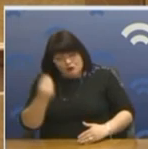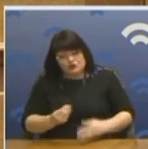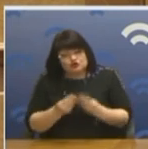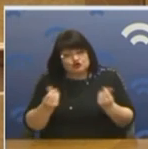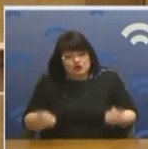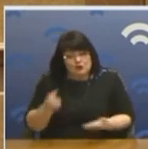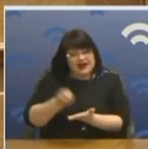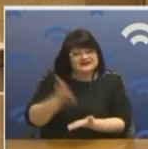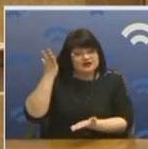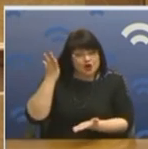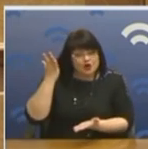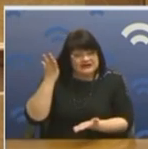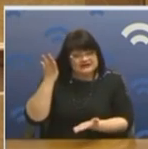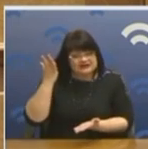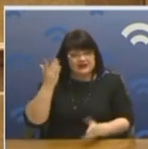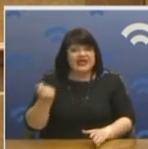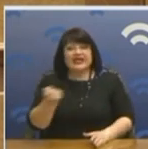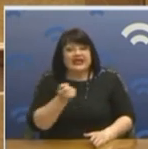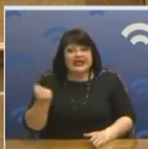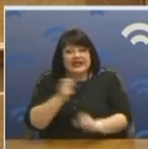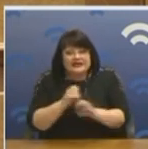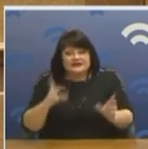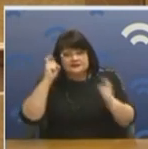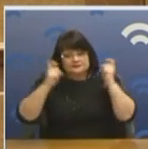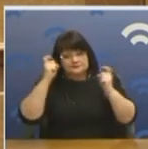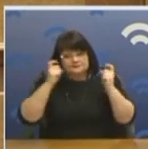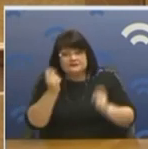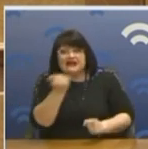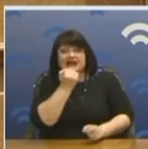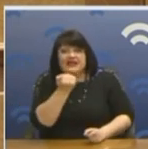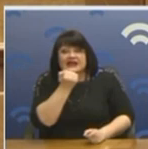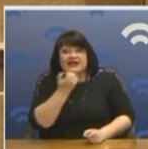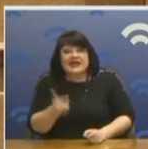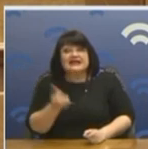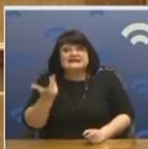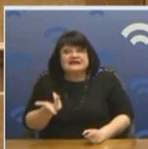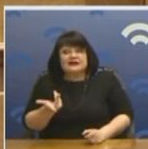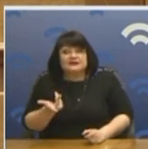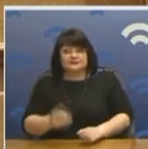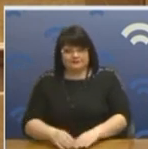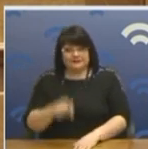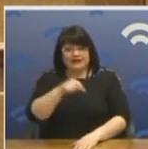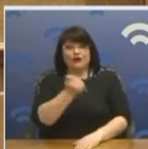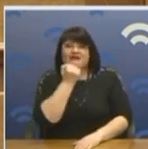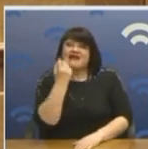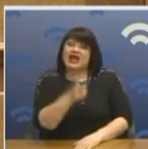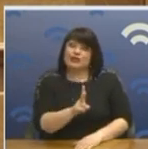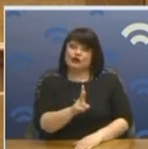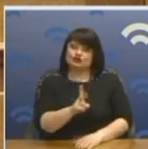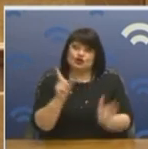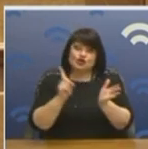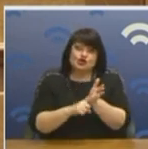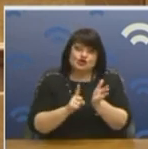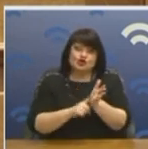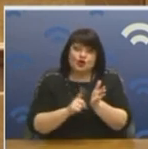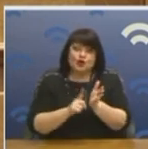αξιολογήσεις μια ηγεσία είναι να διαρωτάσαι τι σφάλματα είναι ικανή να κάνουν. Εδώ κάνετε ένα σφάλμα. Ο νόμος του ΑΤΜΟΥ